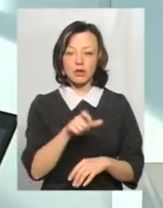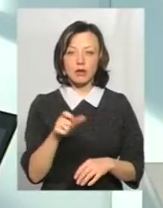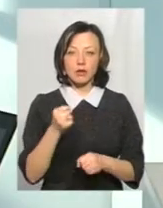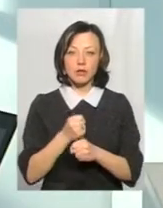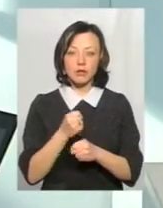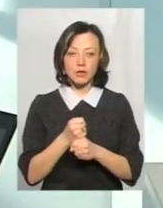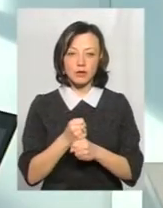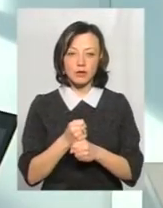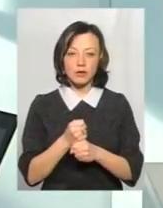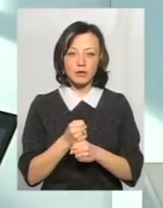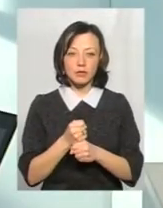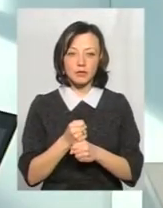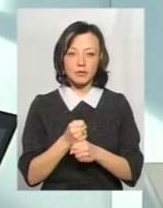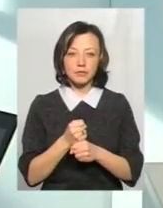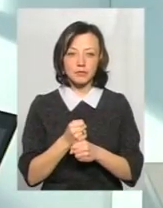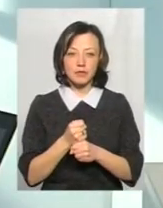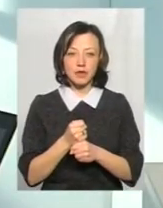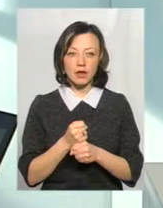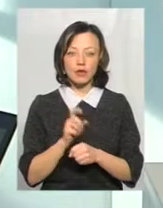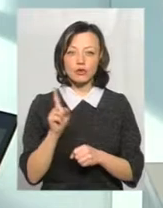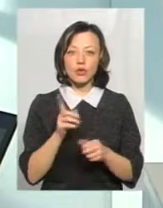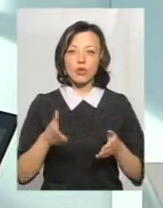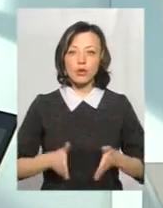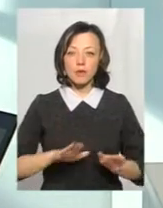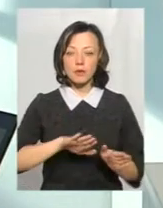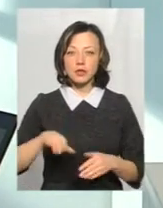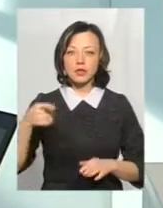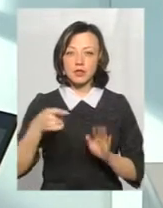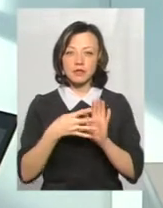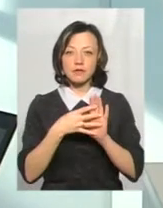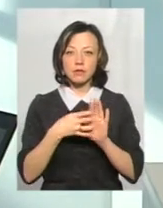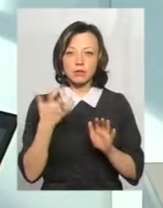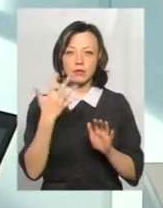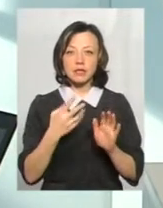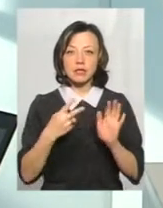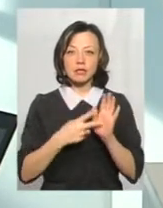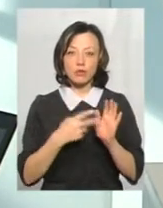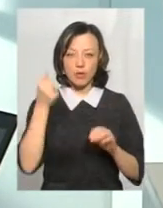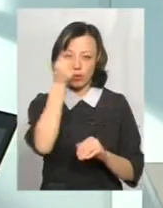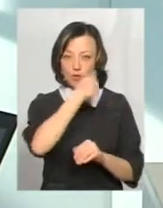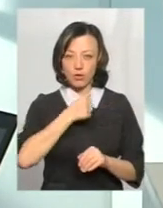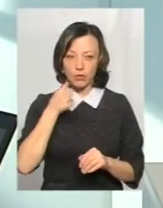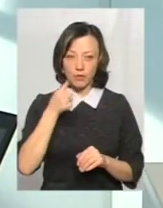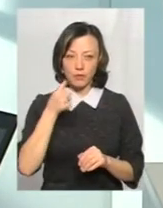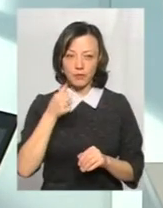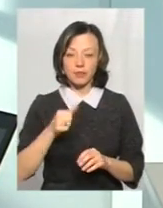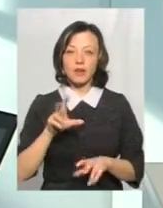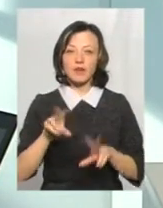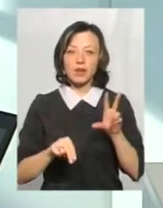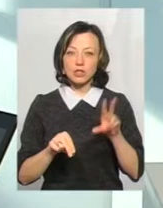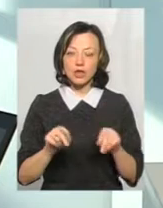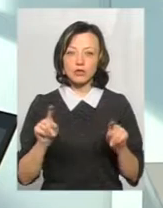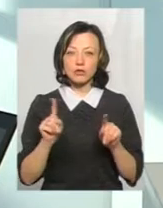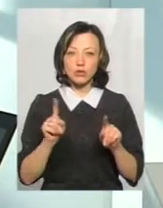вакцинацію люди вже ті, що родилися 50 тисячі 1957 року. Так. Вважається,